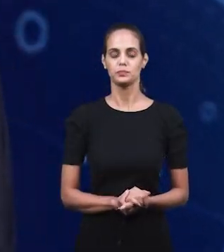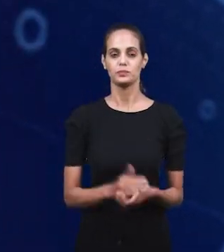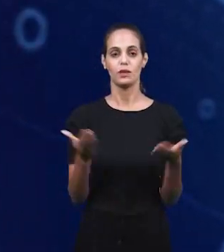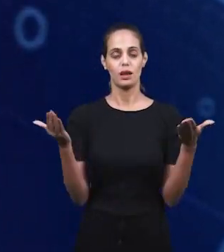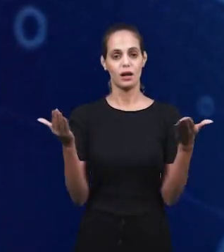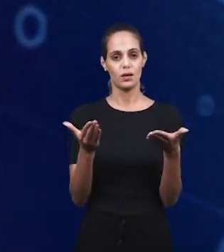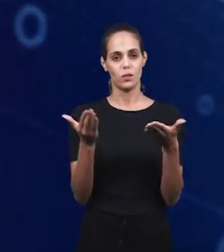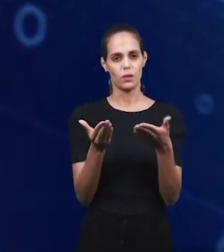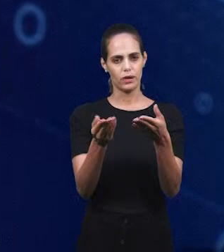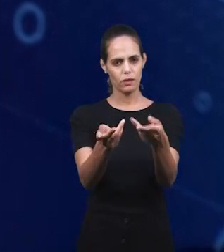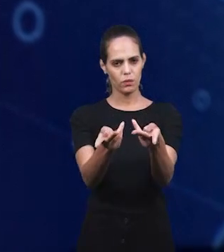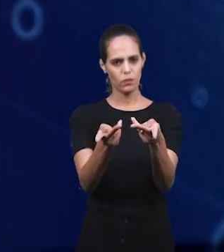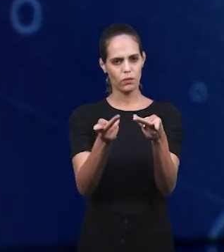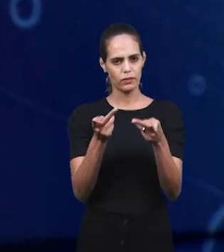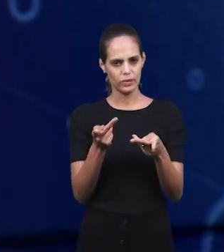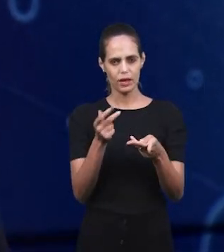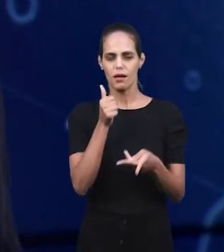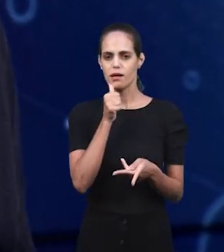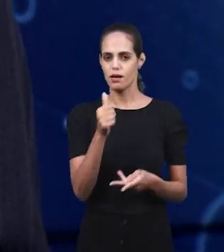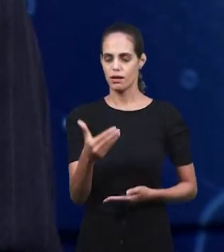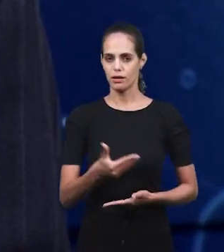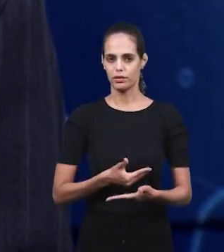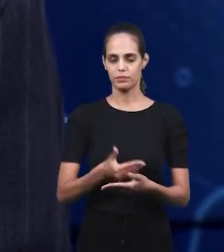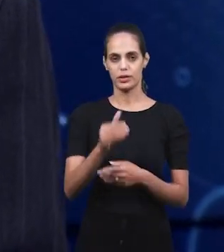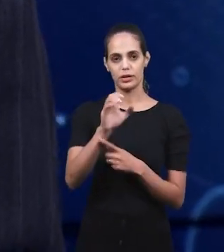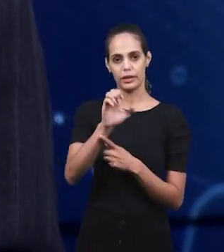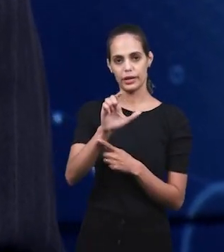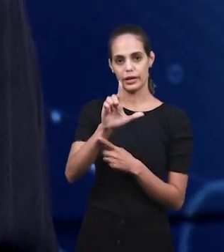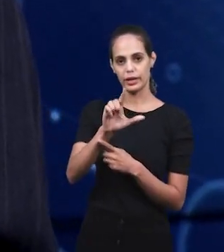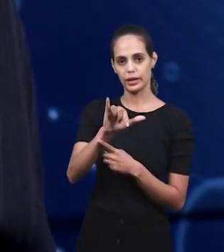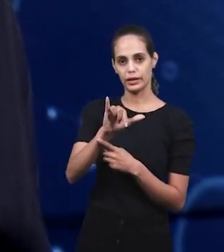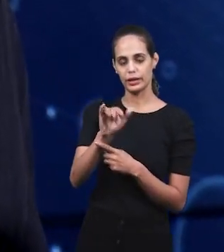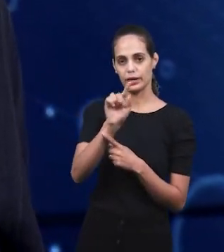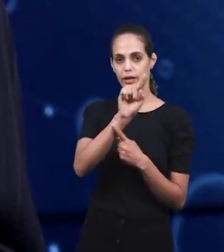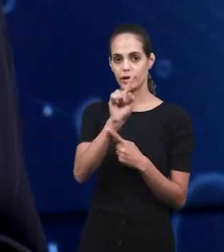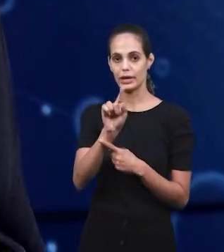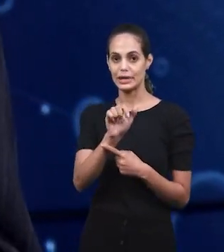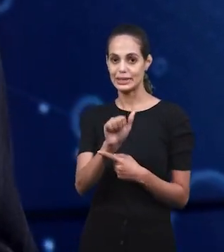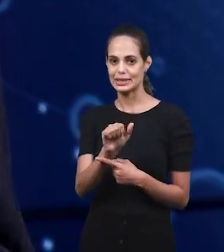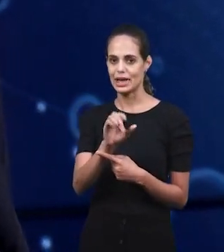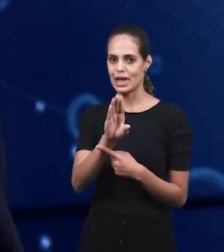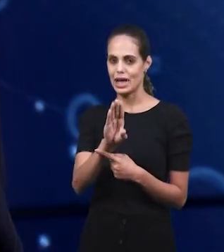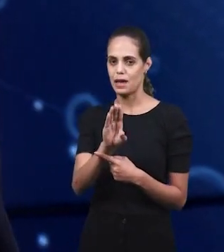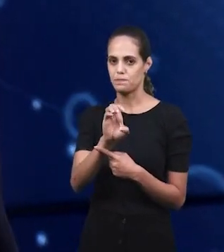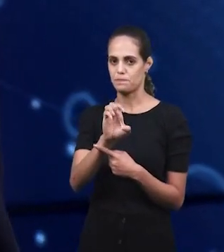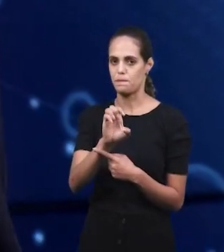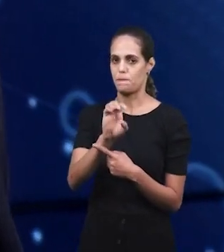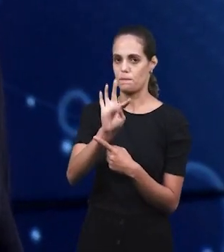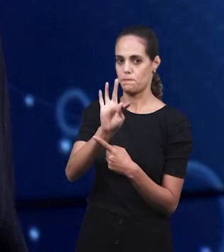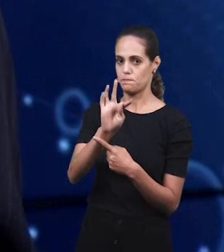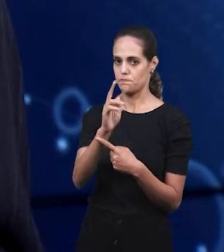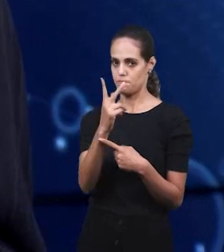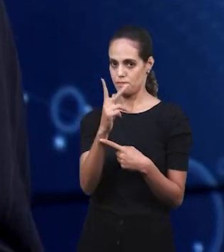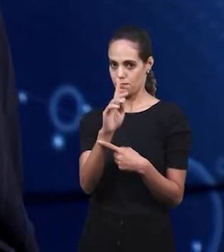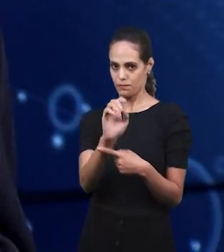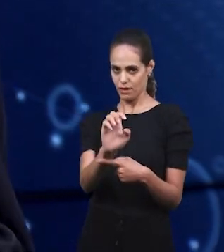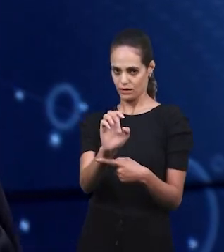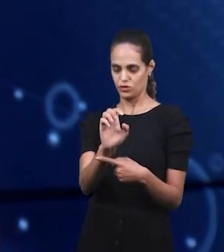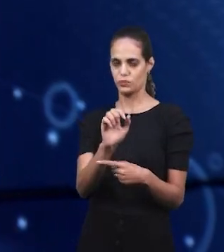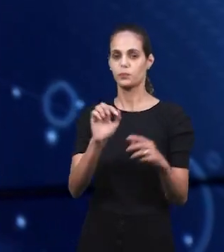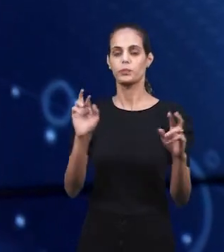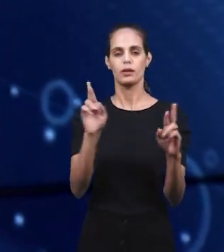Элизабетчи, Молинари. Она даст свидетельство в отношении воскресной школы. Она